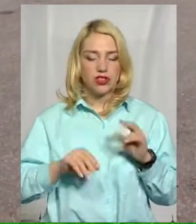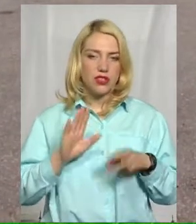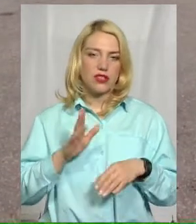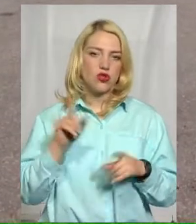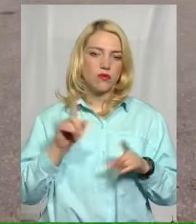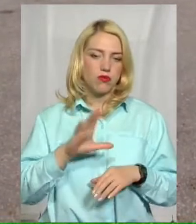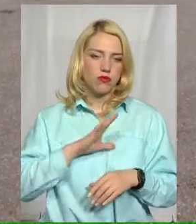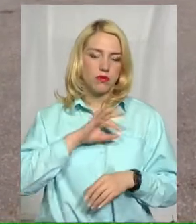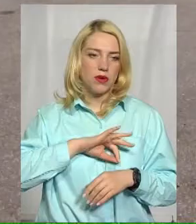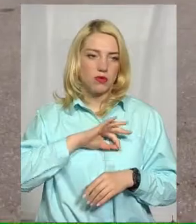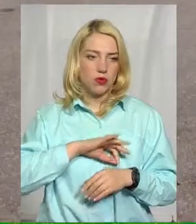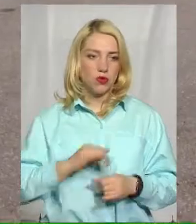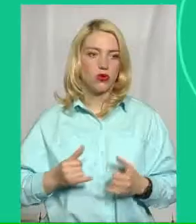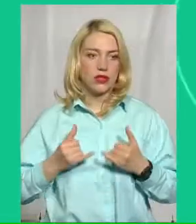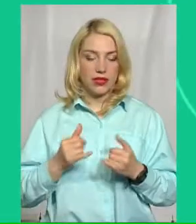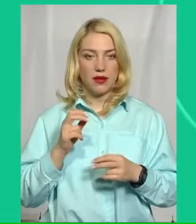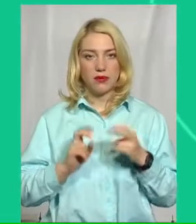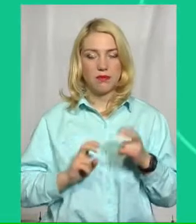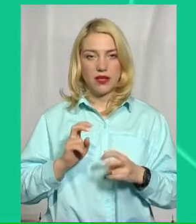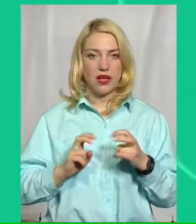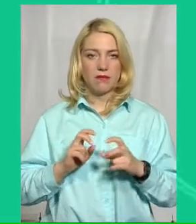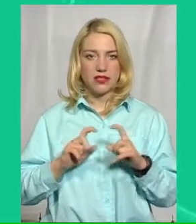прибуток для підприємства.